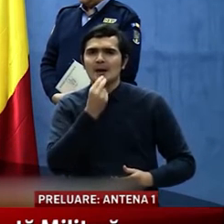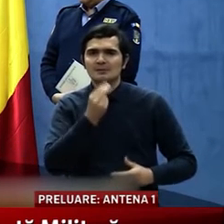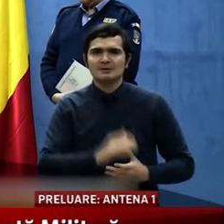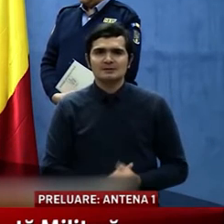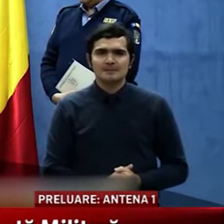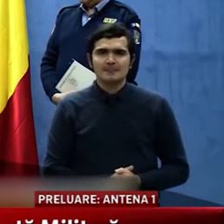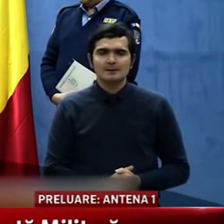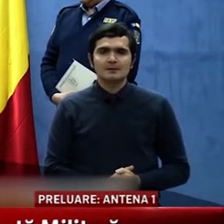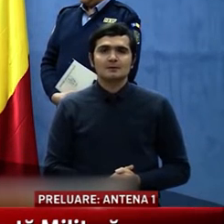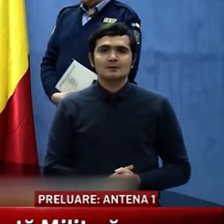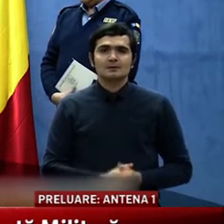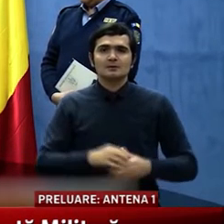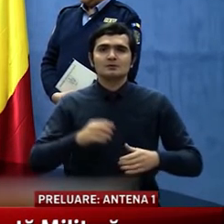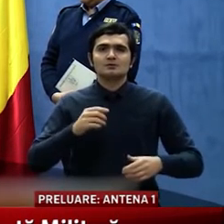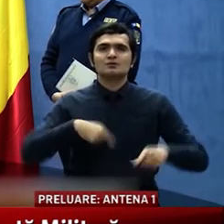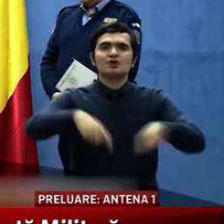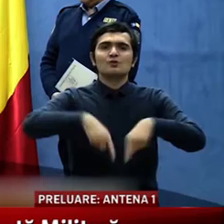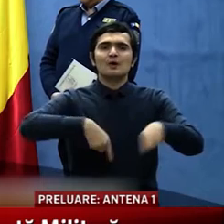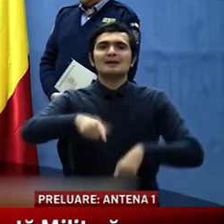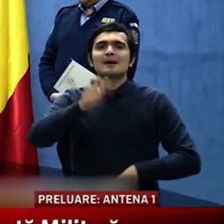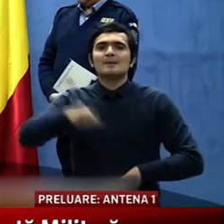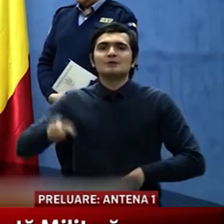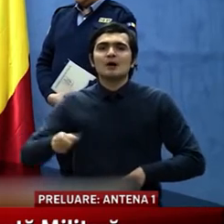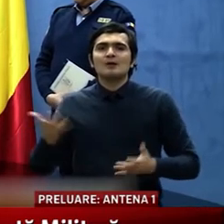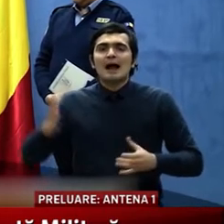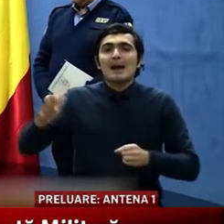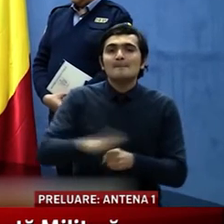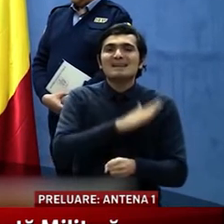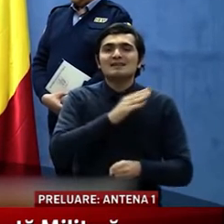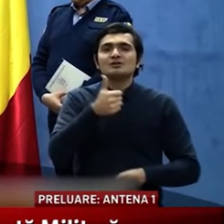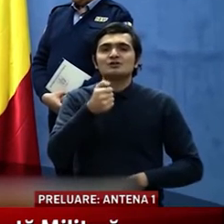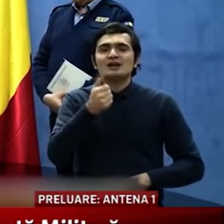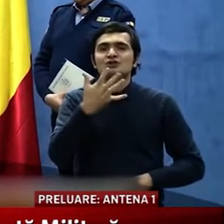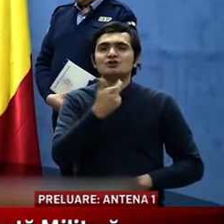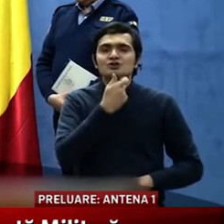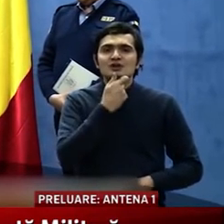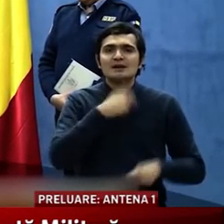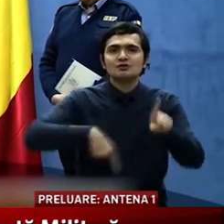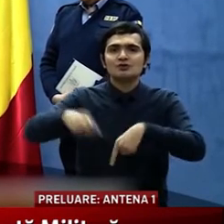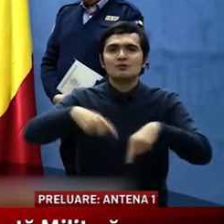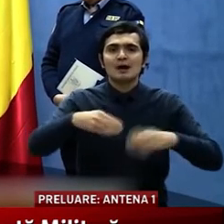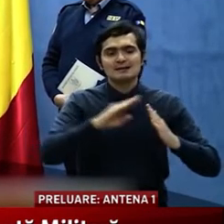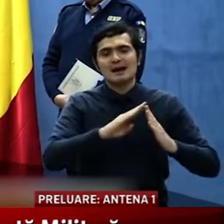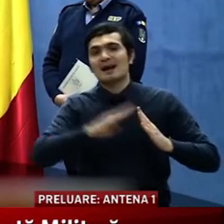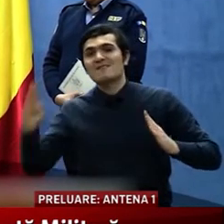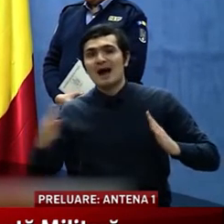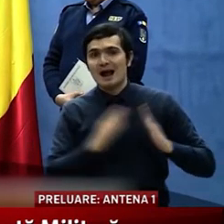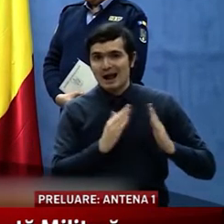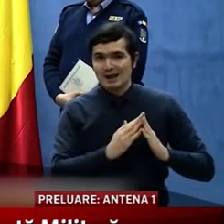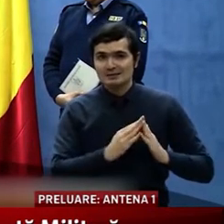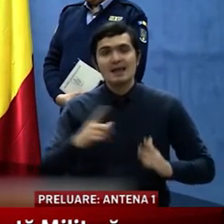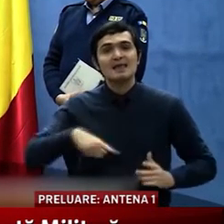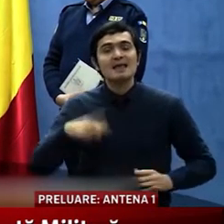Circulația persoanelor care au împlinit vârsta de 65 de ani în afara locuinței și gospodăriei este